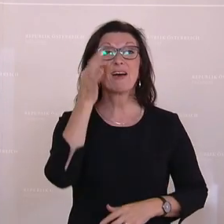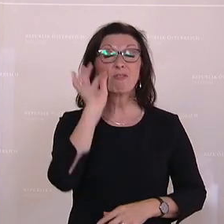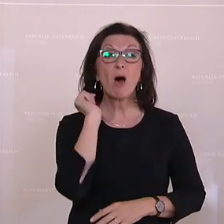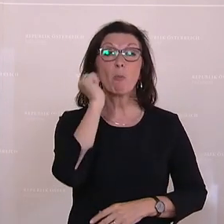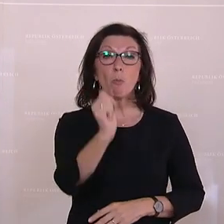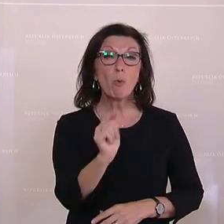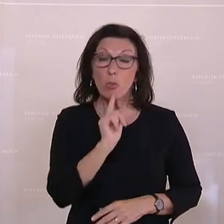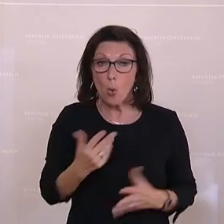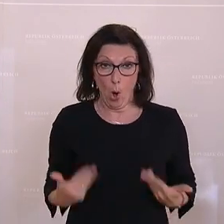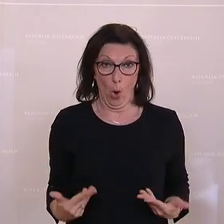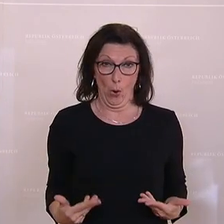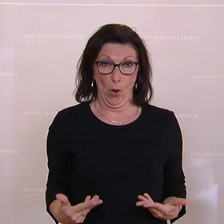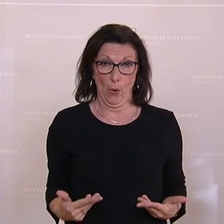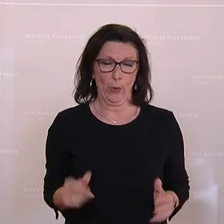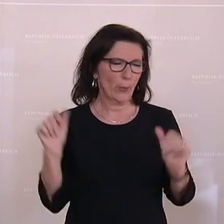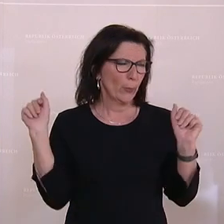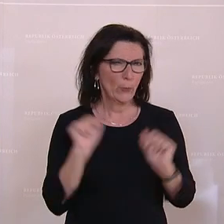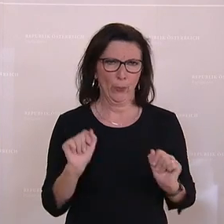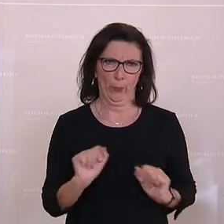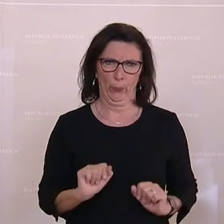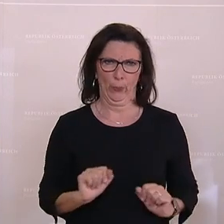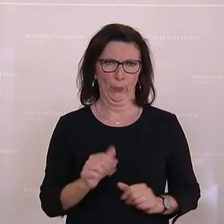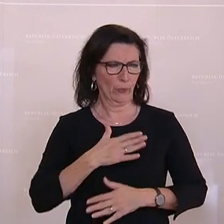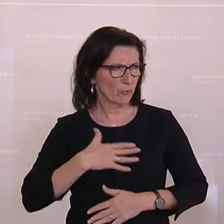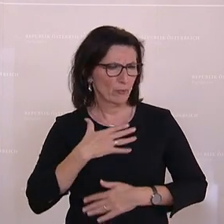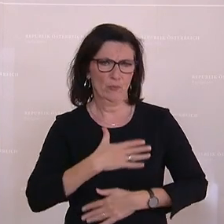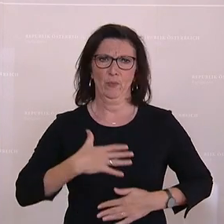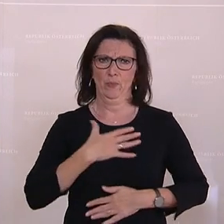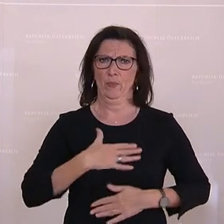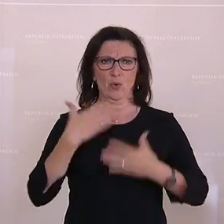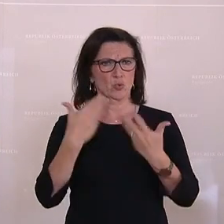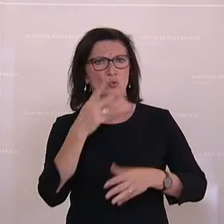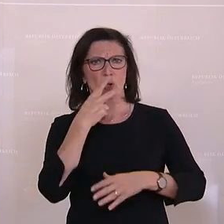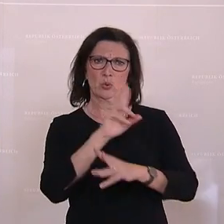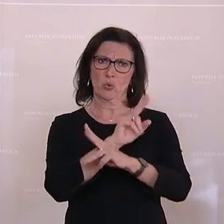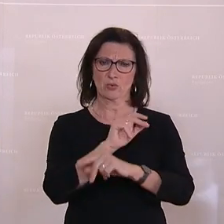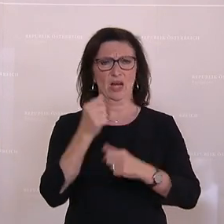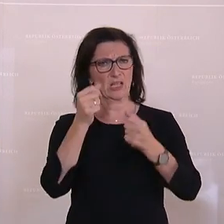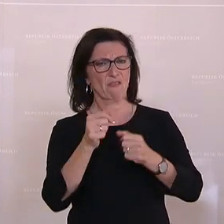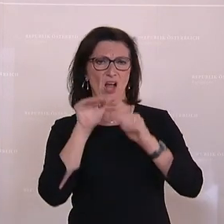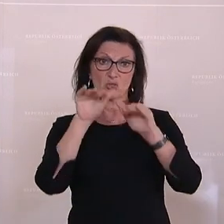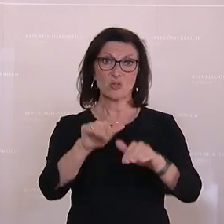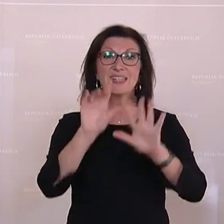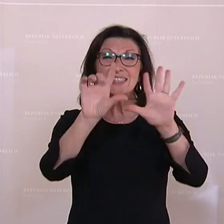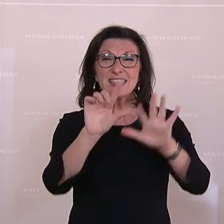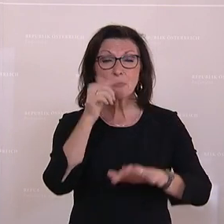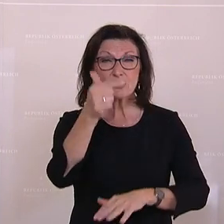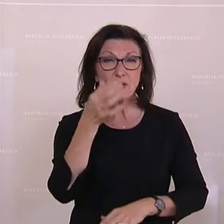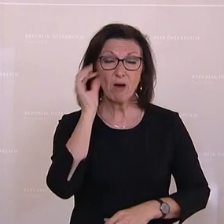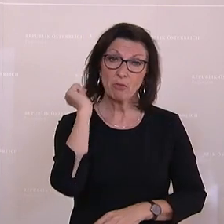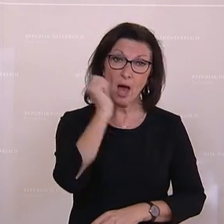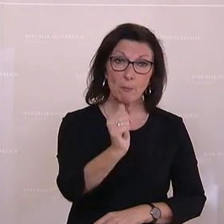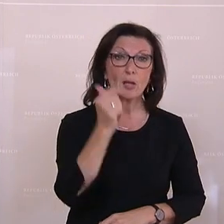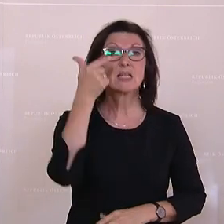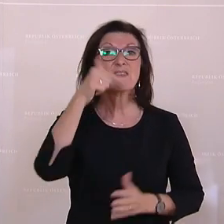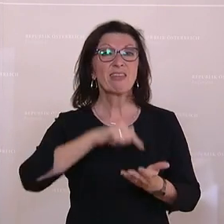im heurigen Jahr ein erschreckendes Bild zum Gewaltschutz in Österreich. 27 ermordete Frauen im Jahr 2022